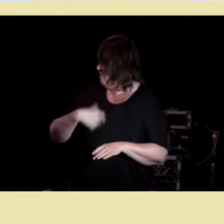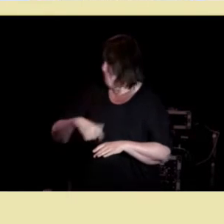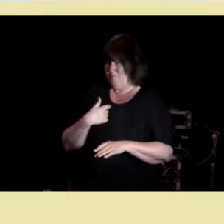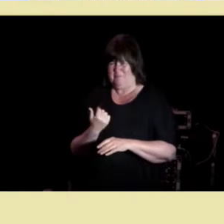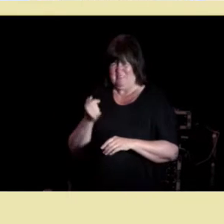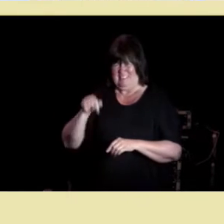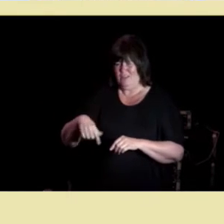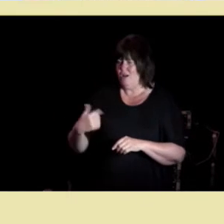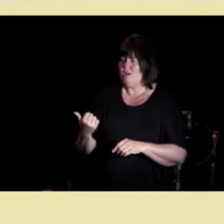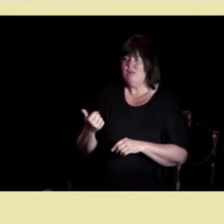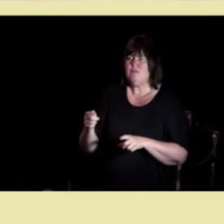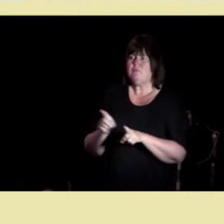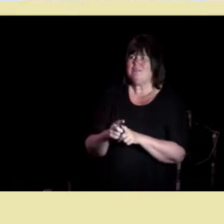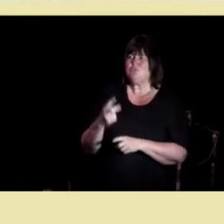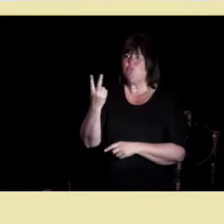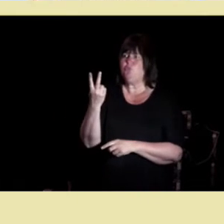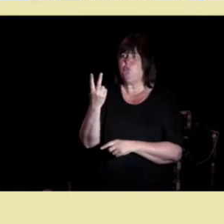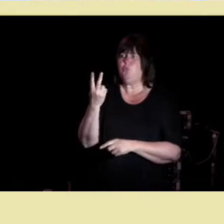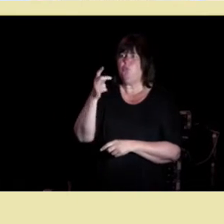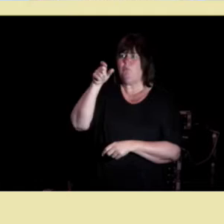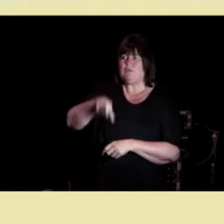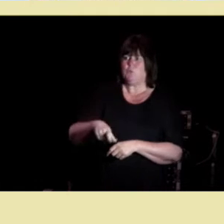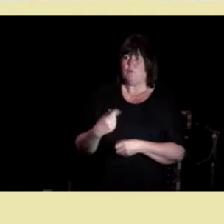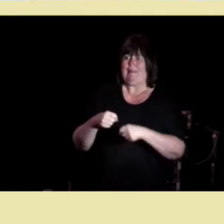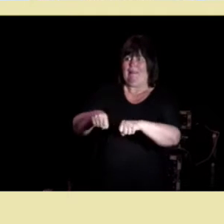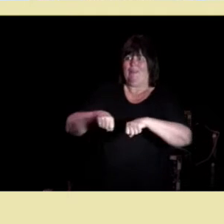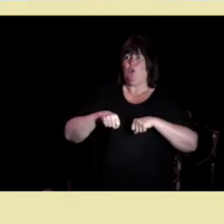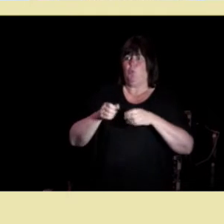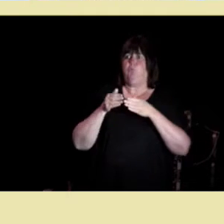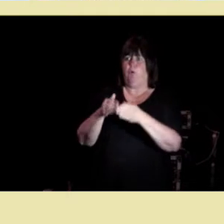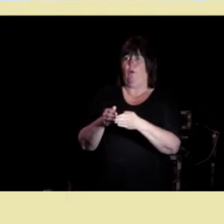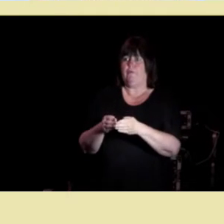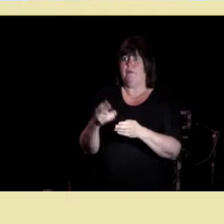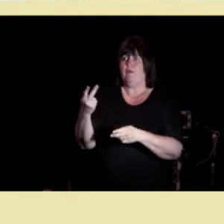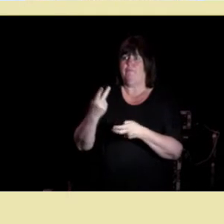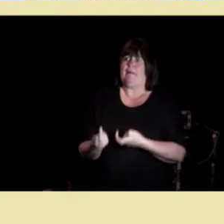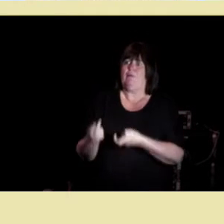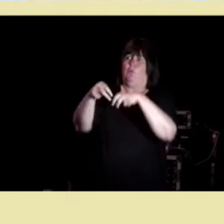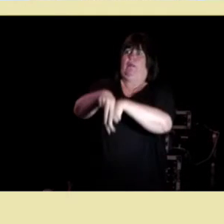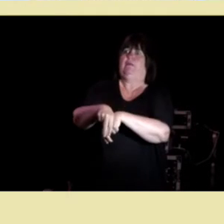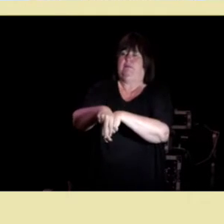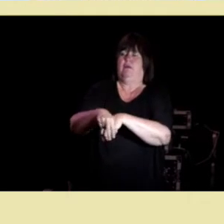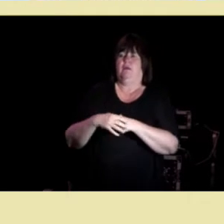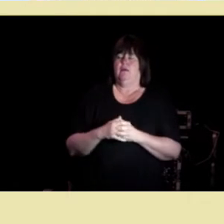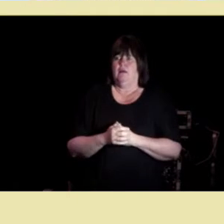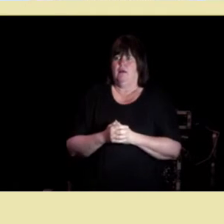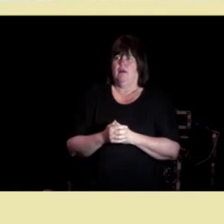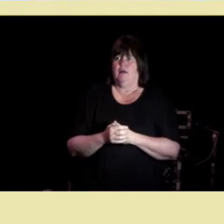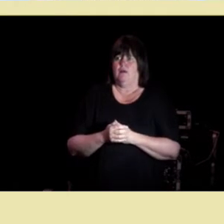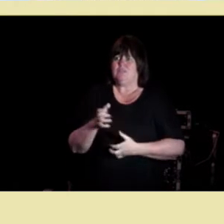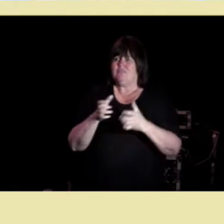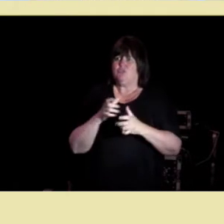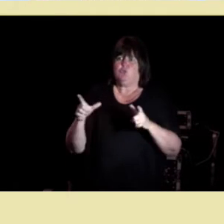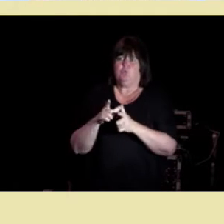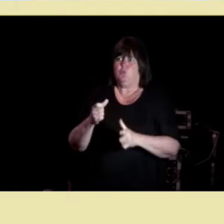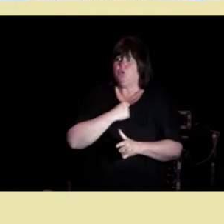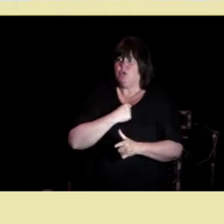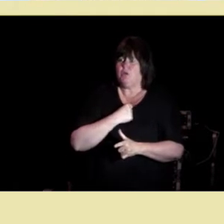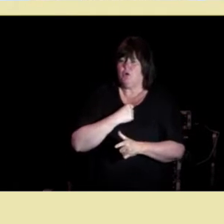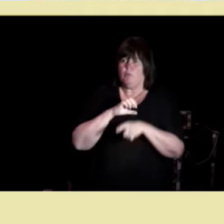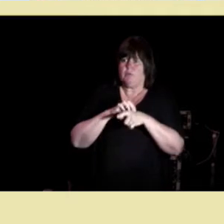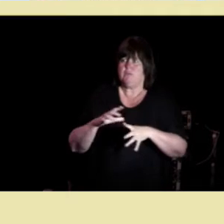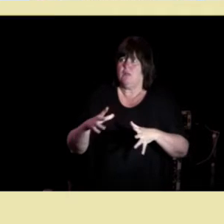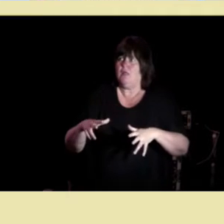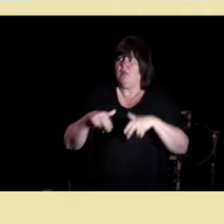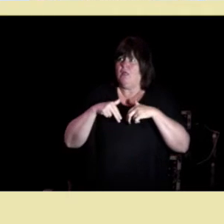som om to personer reiser seg i en robot situasjonen blir utrygg pasientene blir ofte defensive eller perplekse og vi ser